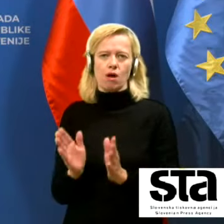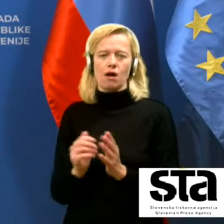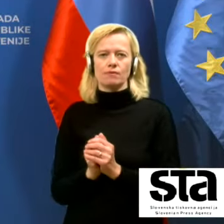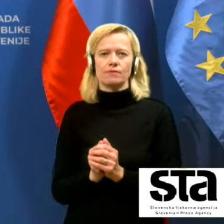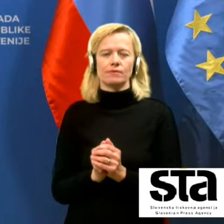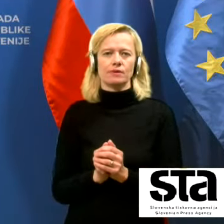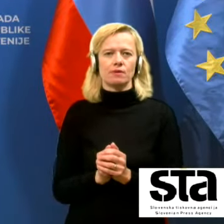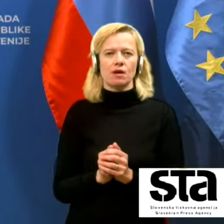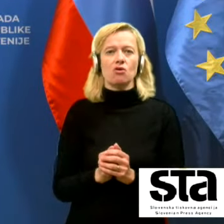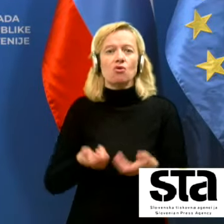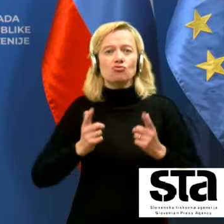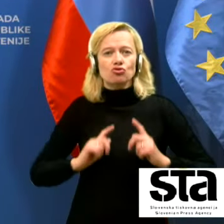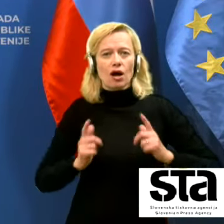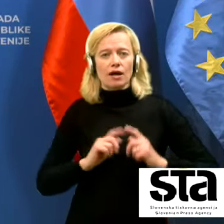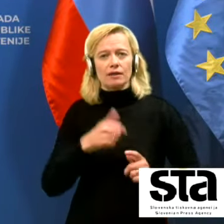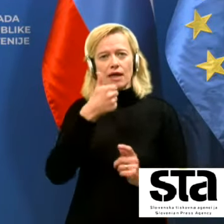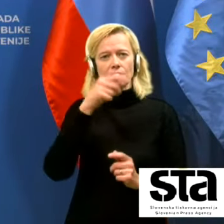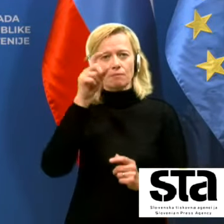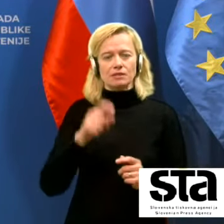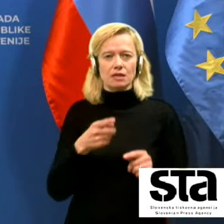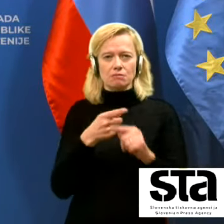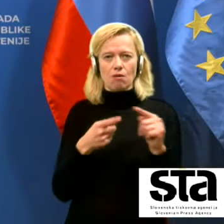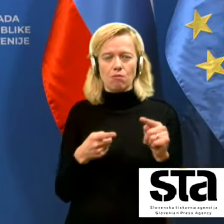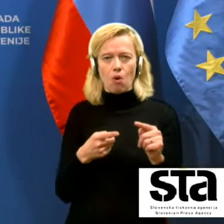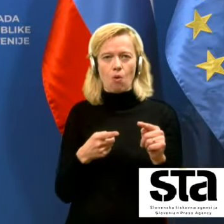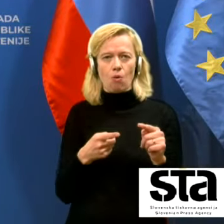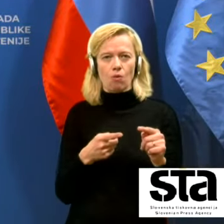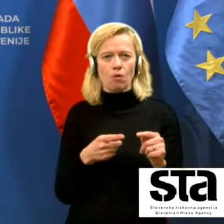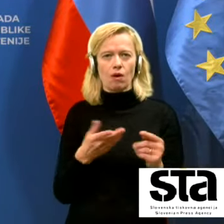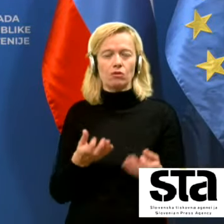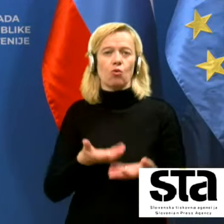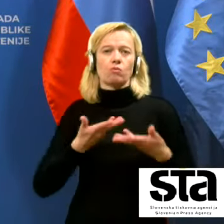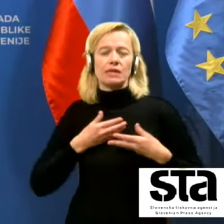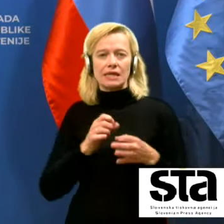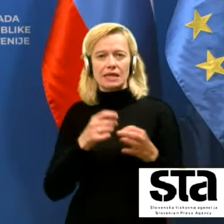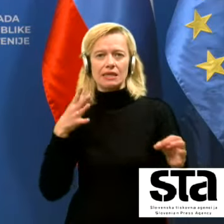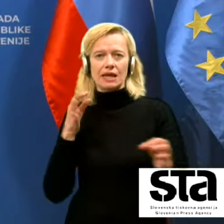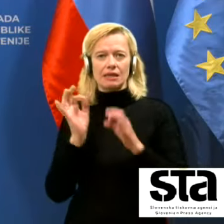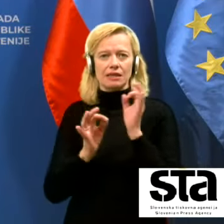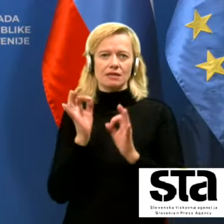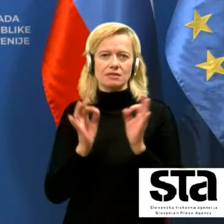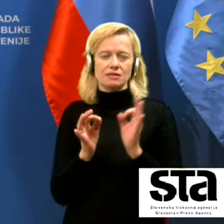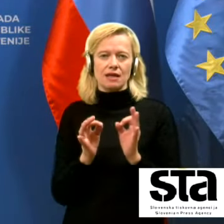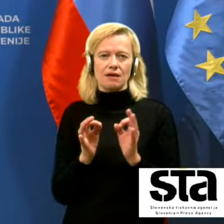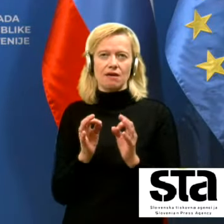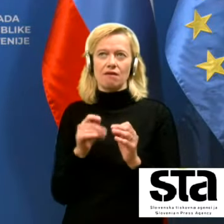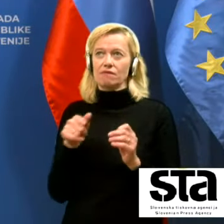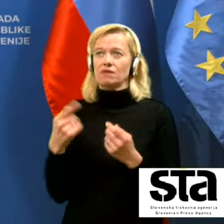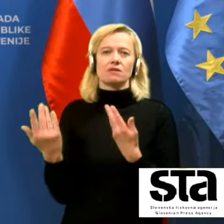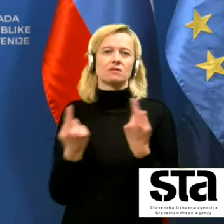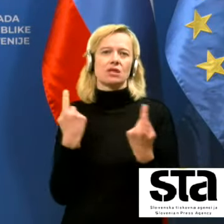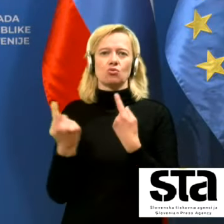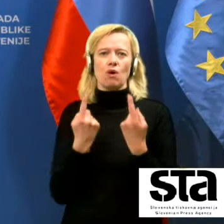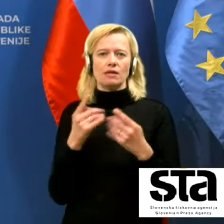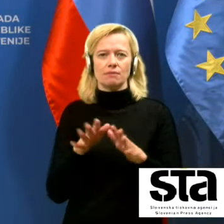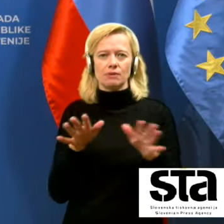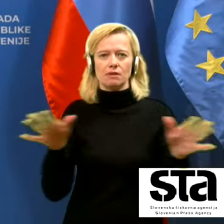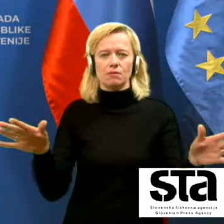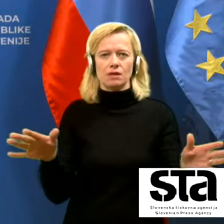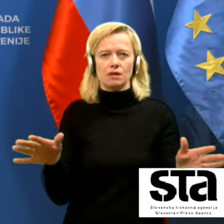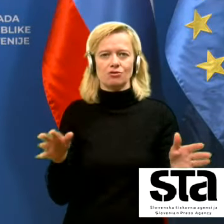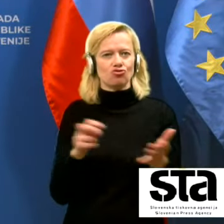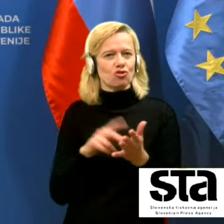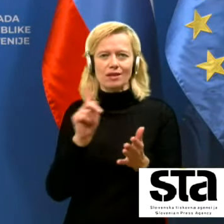seveda, zdaj, en mesec in pol na to, da bomo hitre teste dobili. V tej situaciji, seveda epidemije, ki je še daleč od